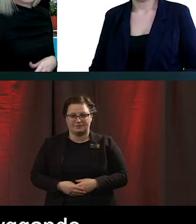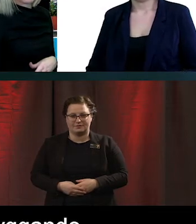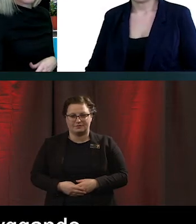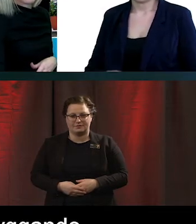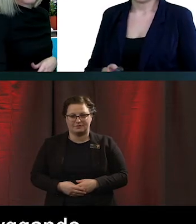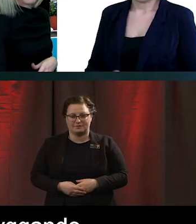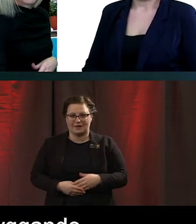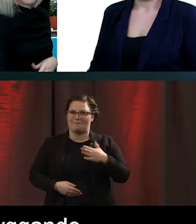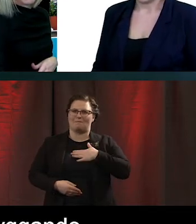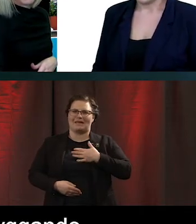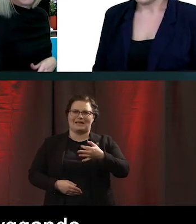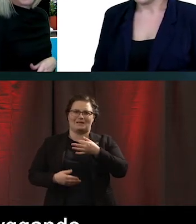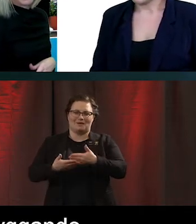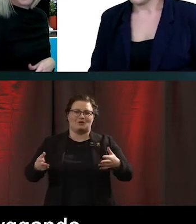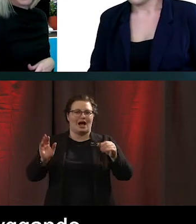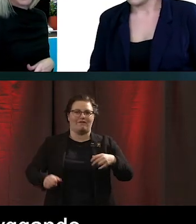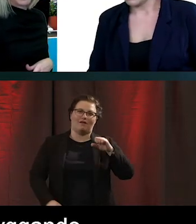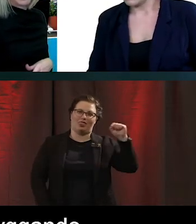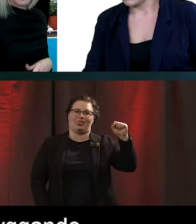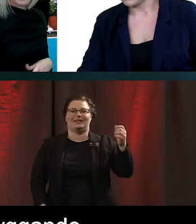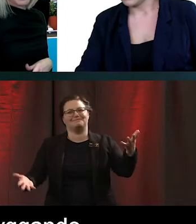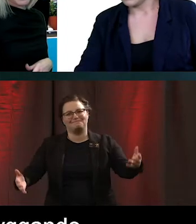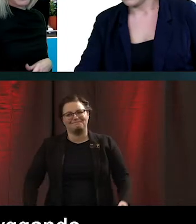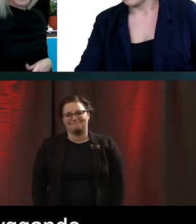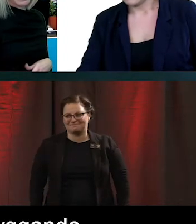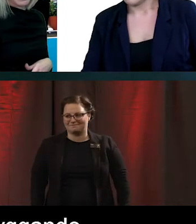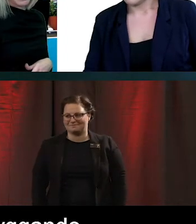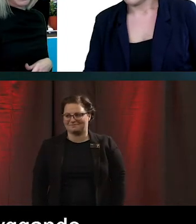Nu har min presentation hängt sig. Vi får se om vi kan få igång det.